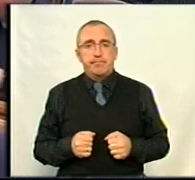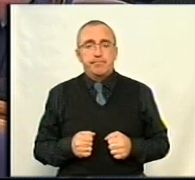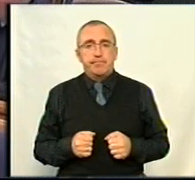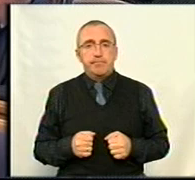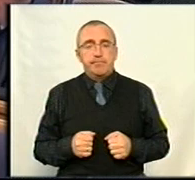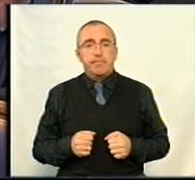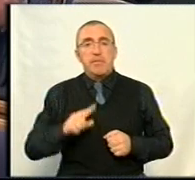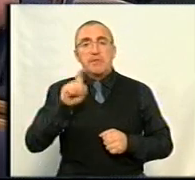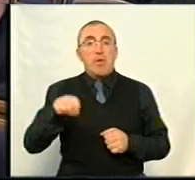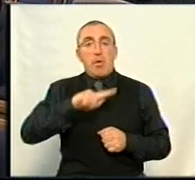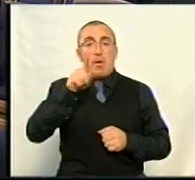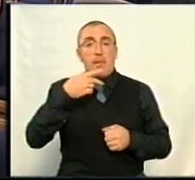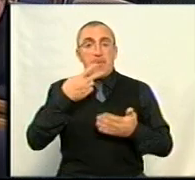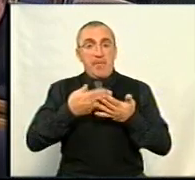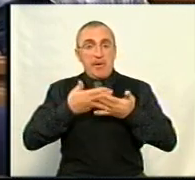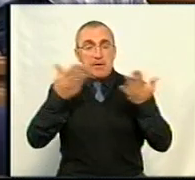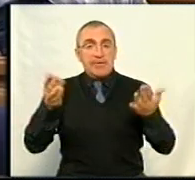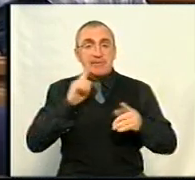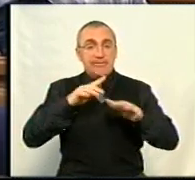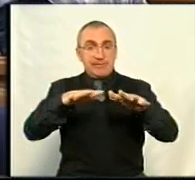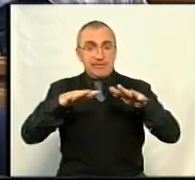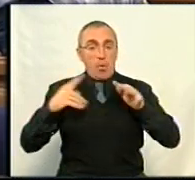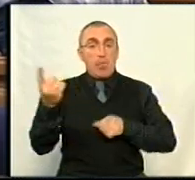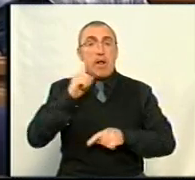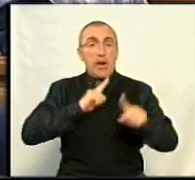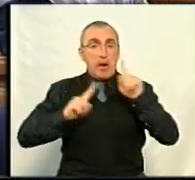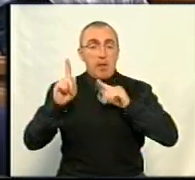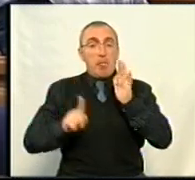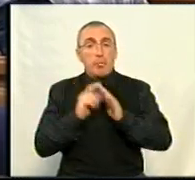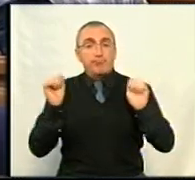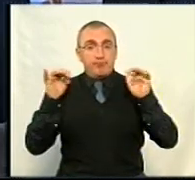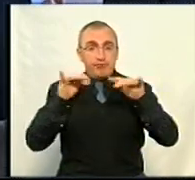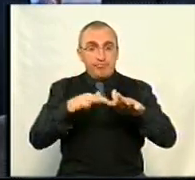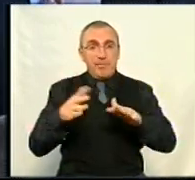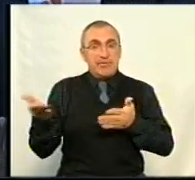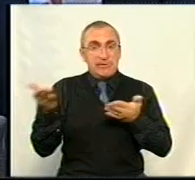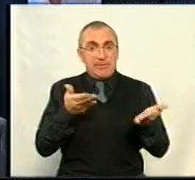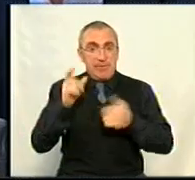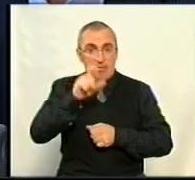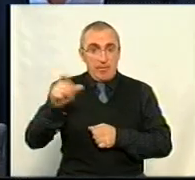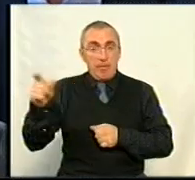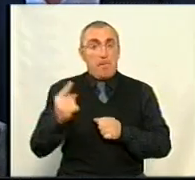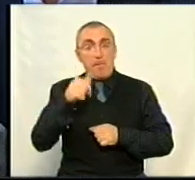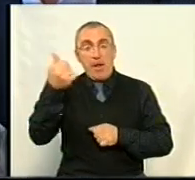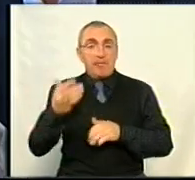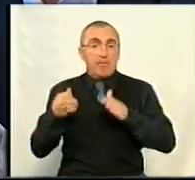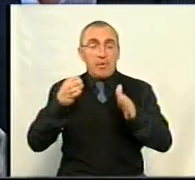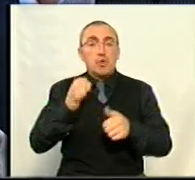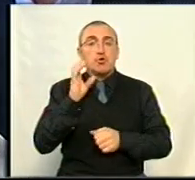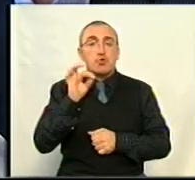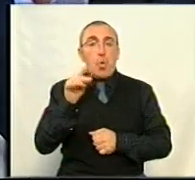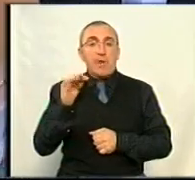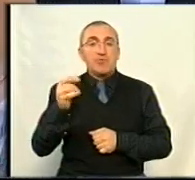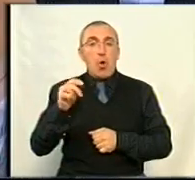За годину до представлення у сесійній залі обласної ради починають збиратися запрошені. Серед перших прийшла голова Соколівської